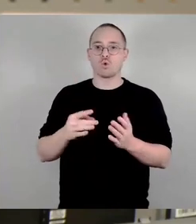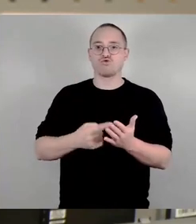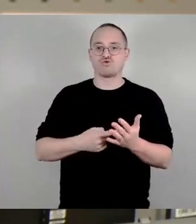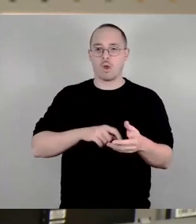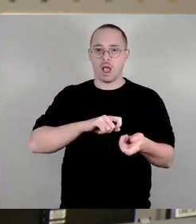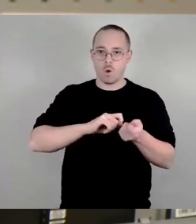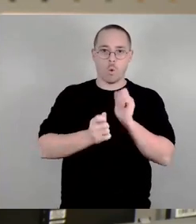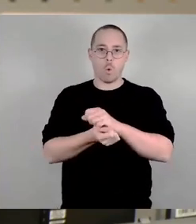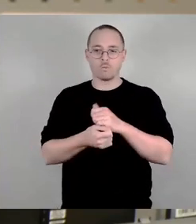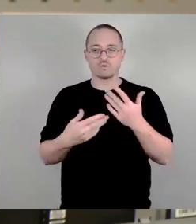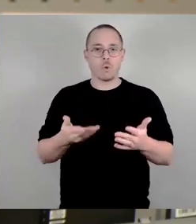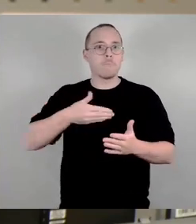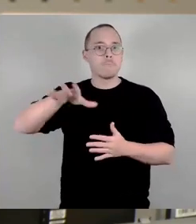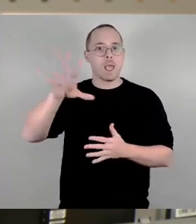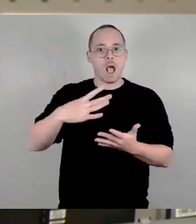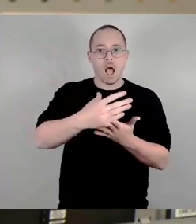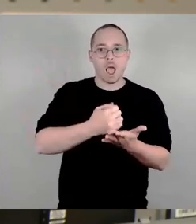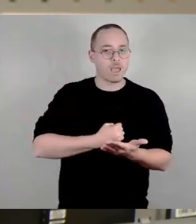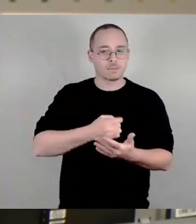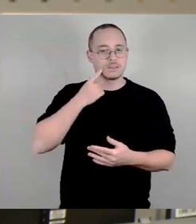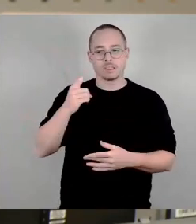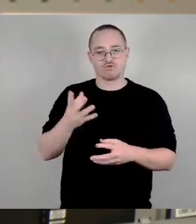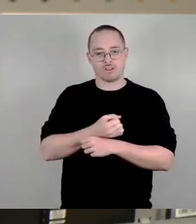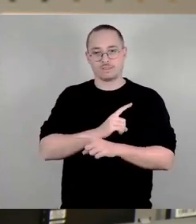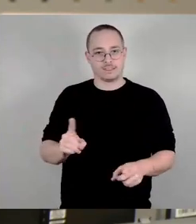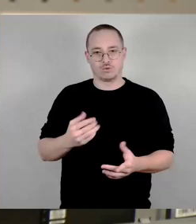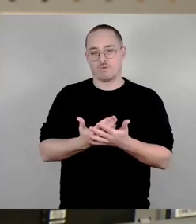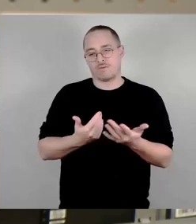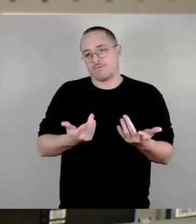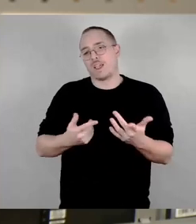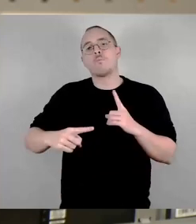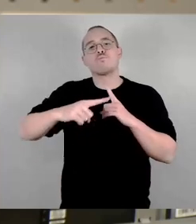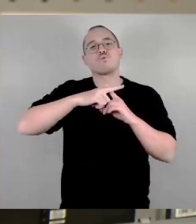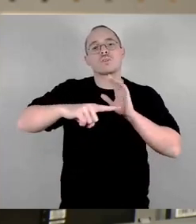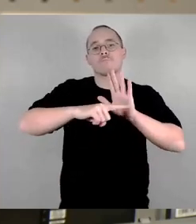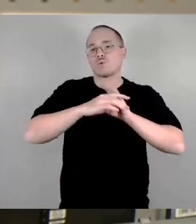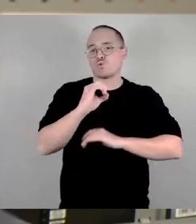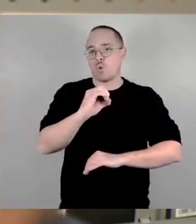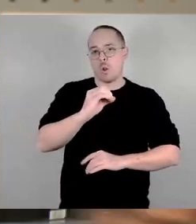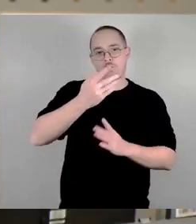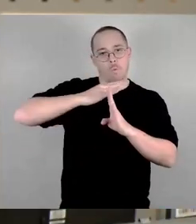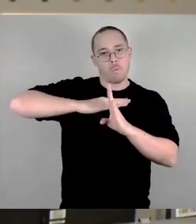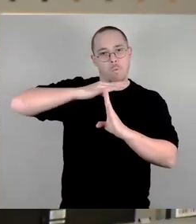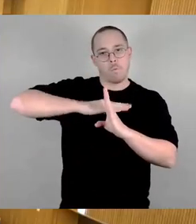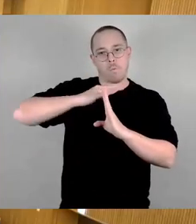wir machen im Durchschnitt es bei plus minus null und damit erhalten wir unser Versprechen, was wir gegeben haben. Dankeschön.